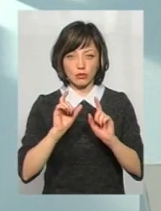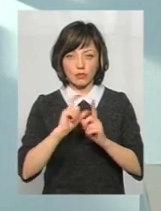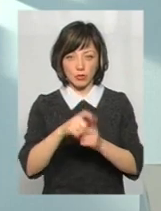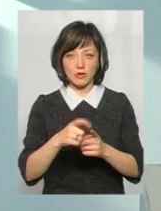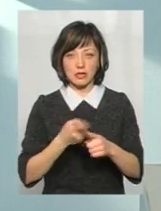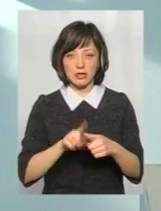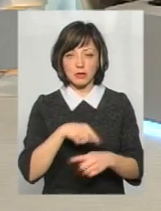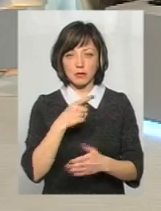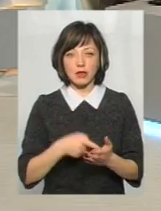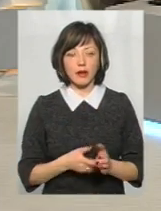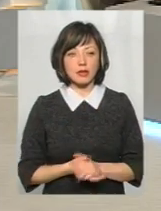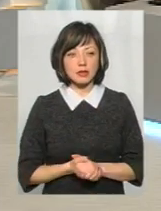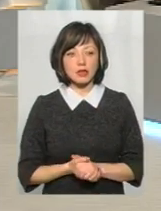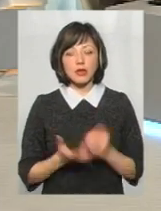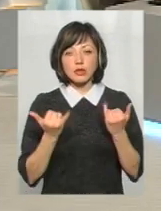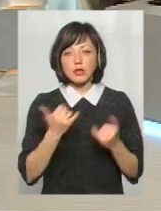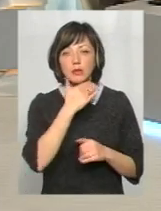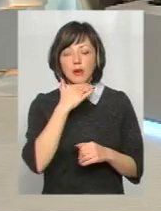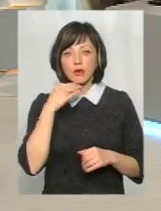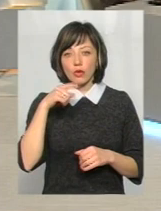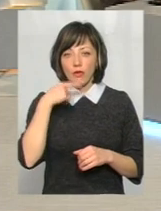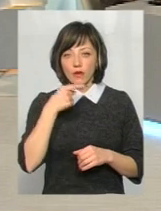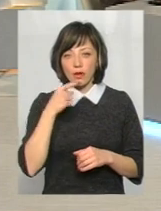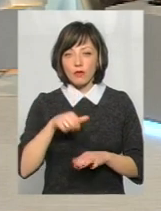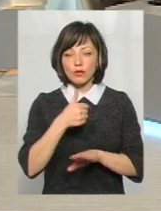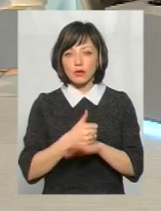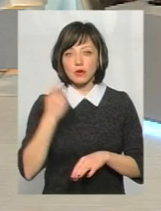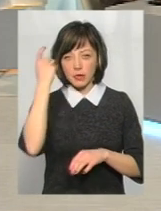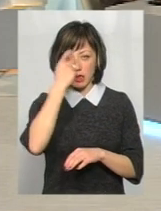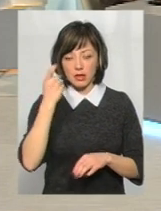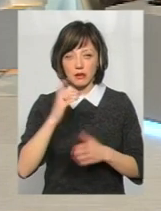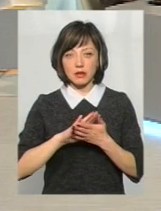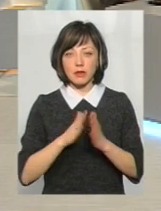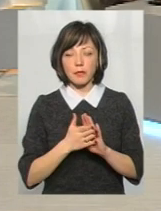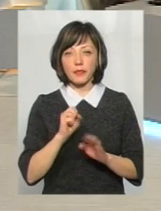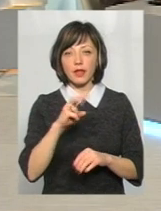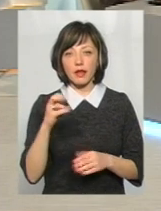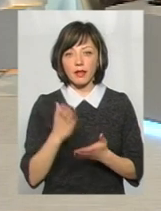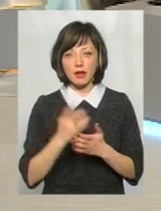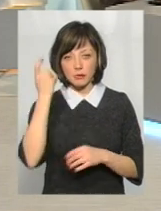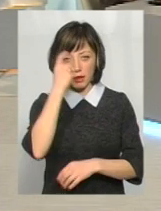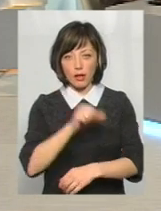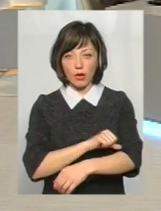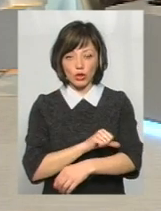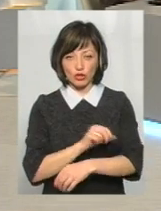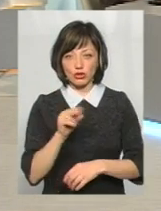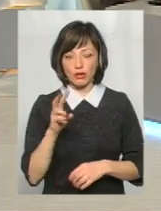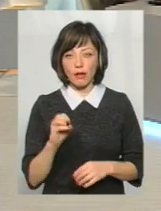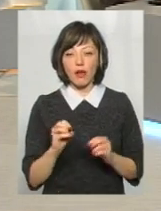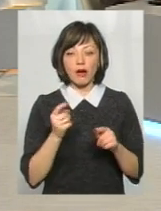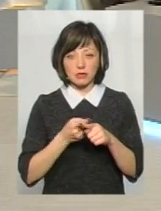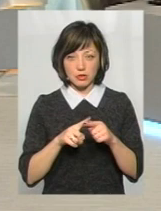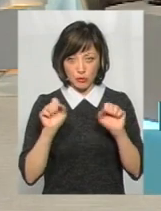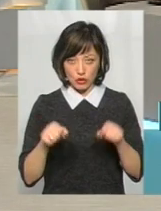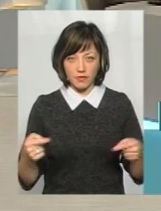питання. Ми сьогодні багато з вами говорили, в основному, про сп'яніння алкогольне, але ж є ще сп'яніння наркотичне. От його